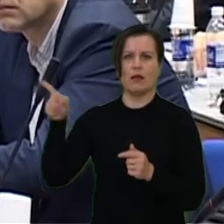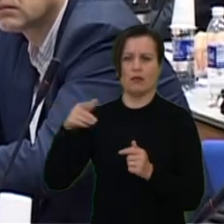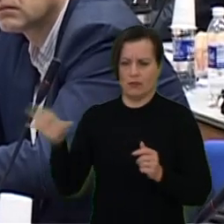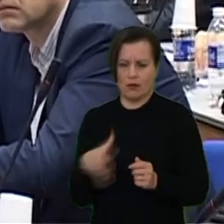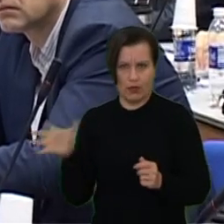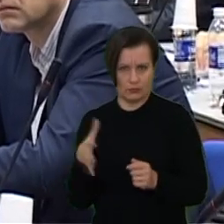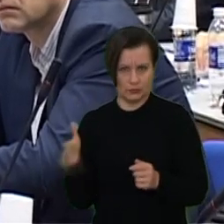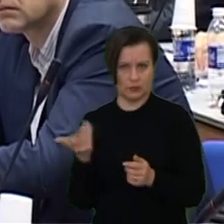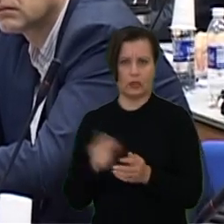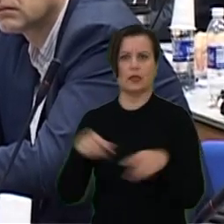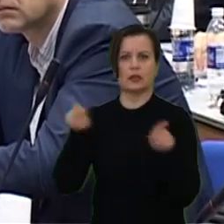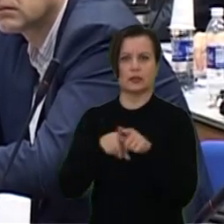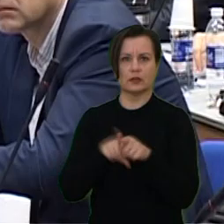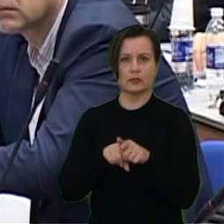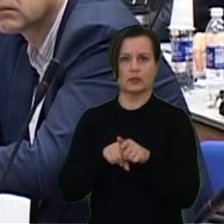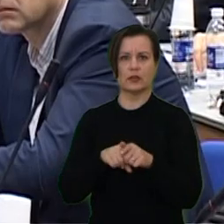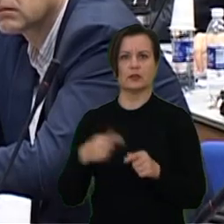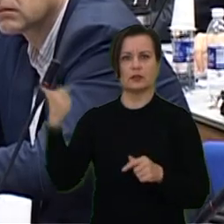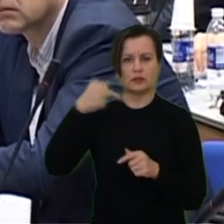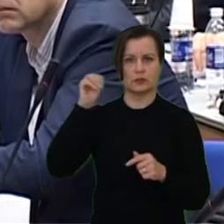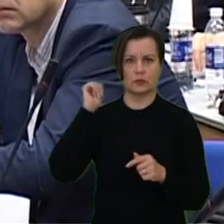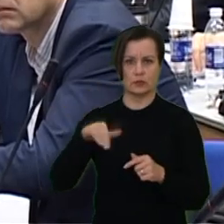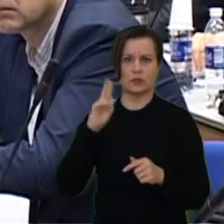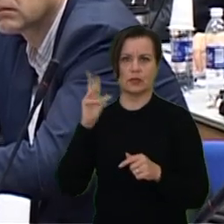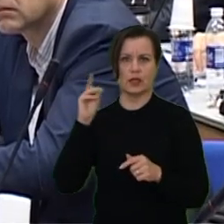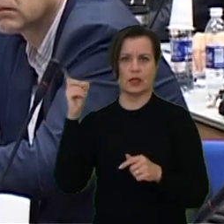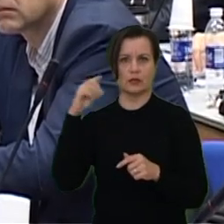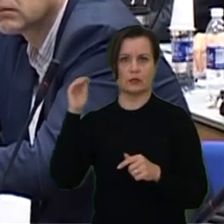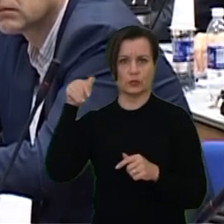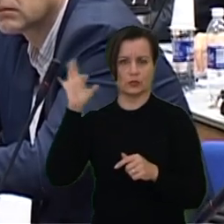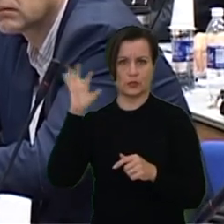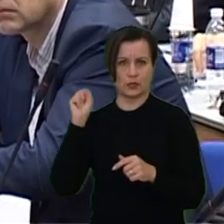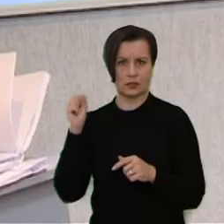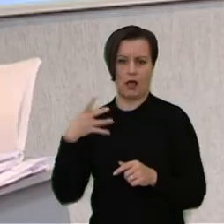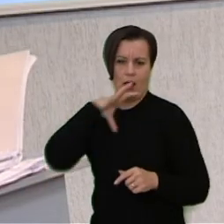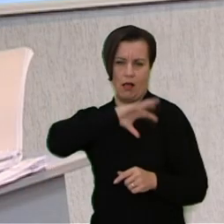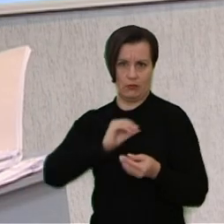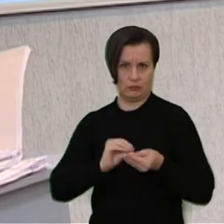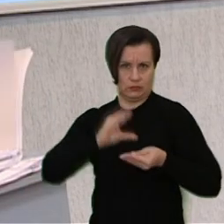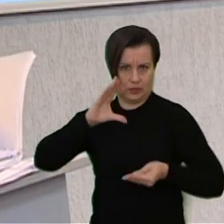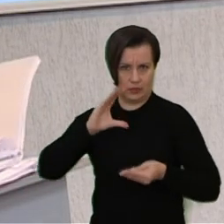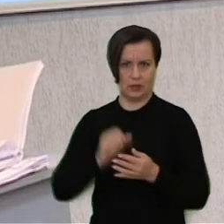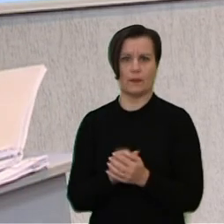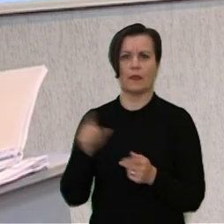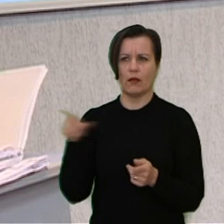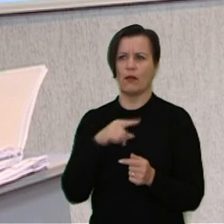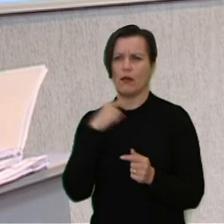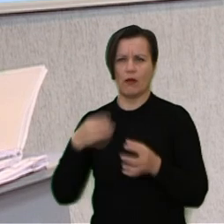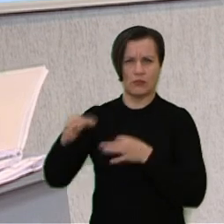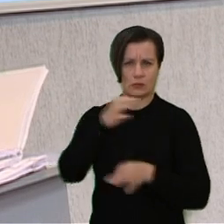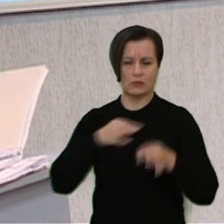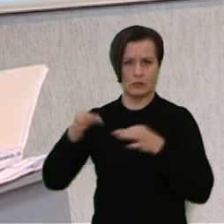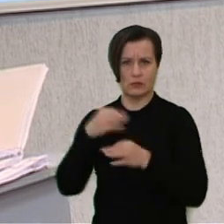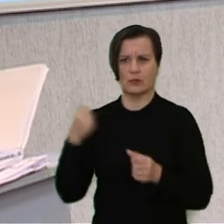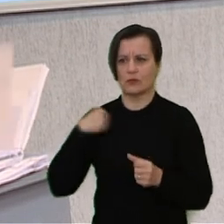tūkstančių darbuotojų atlyginimams kirstelė tik atbusas. Po ilgų diskusijų buvo atsižvelgta, kad su mažiais keliaigus